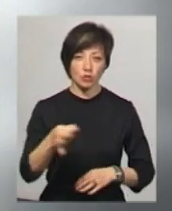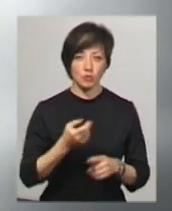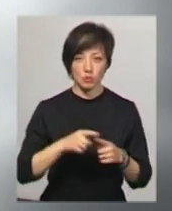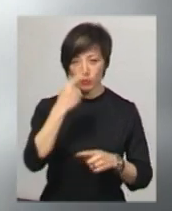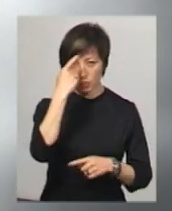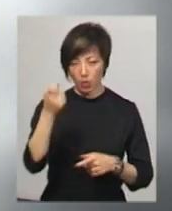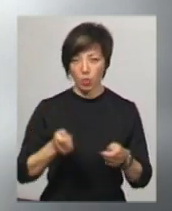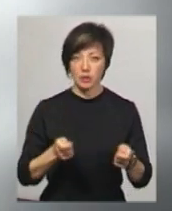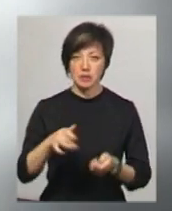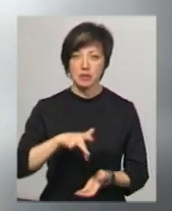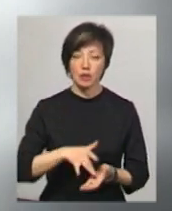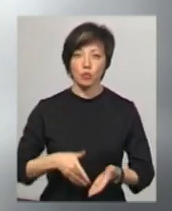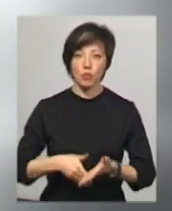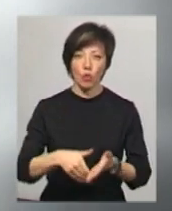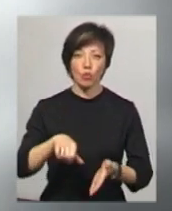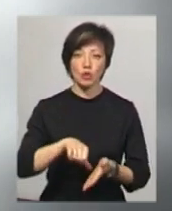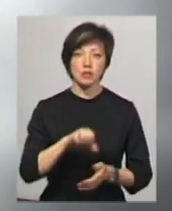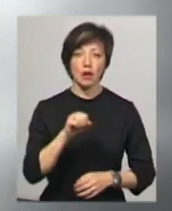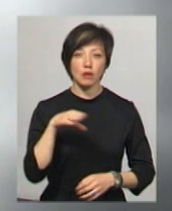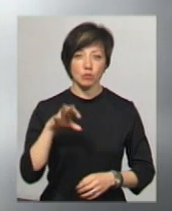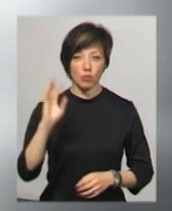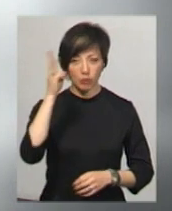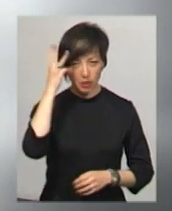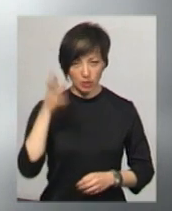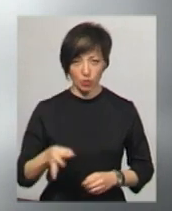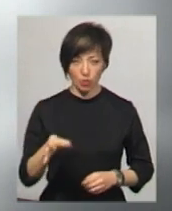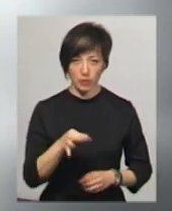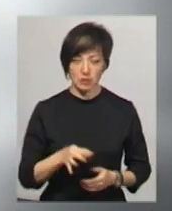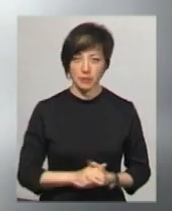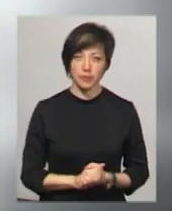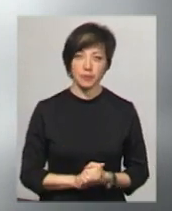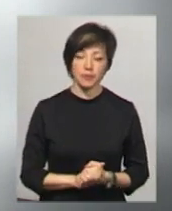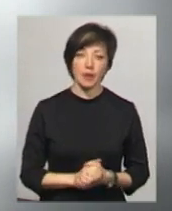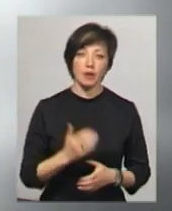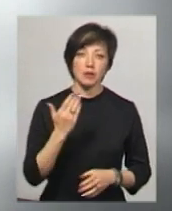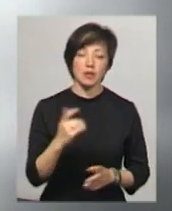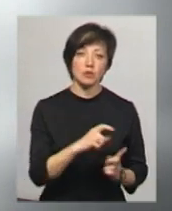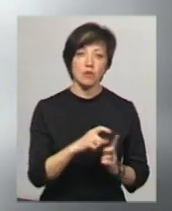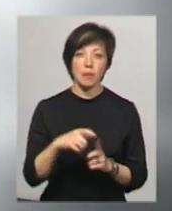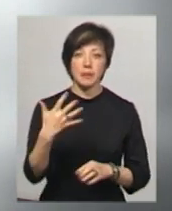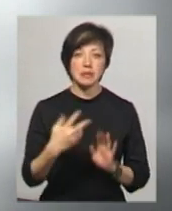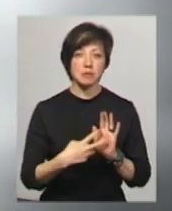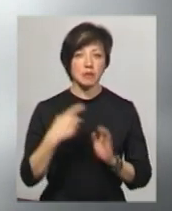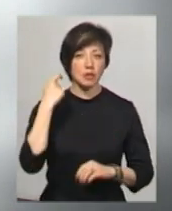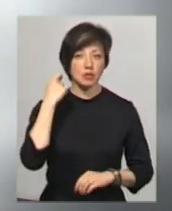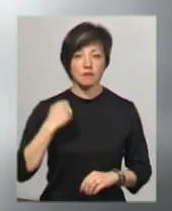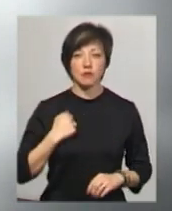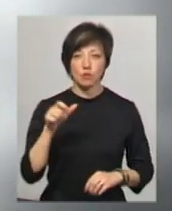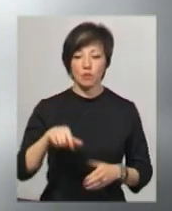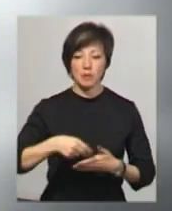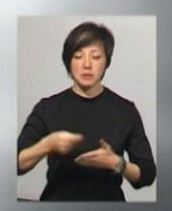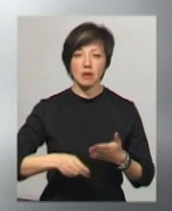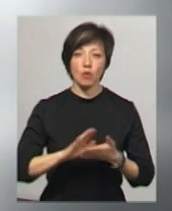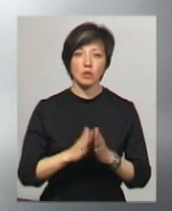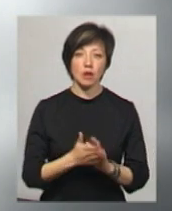повідомляє координатор Центру допомоги учасника МАТО в Хмельницькій області Наталія Дзекар. За її словами, 57-річний військовий підписав